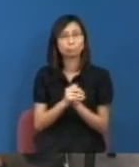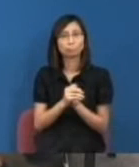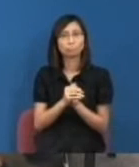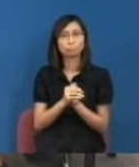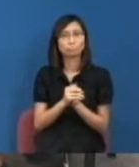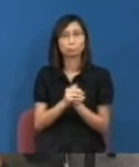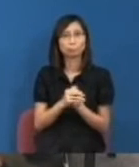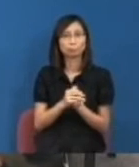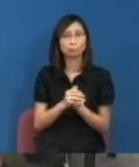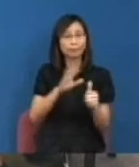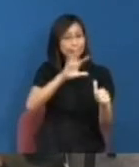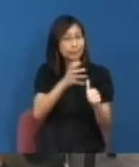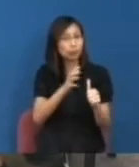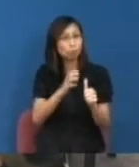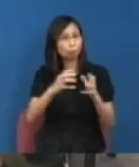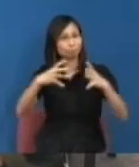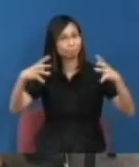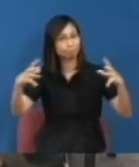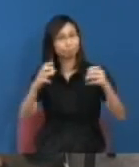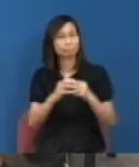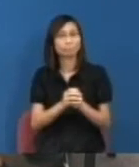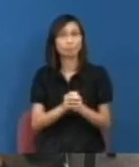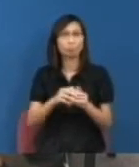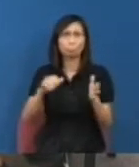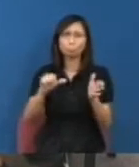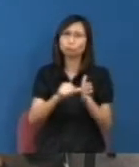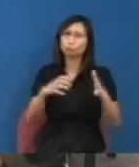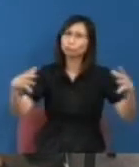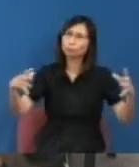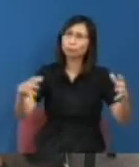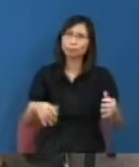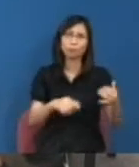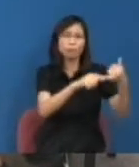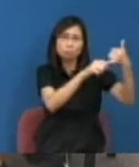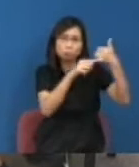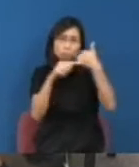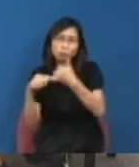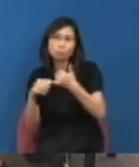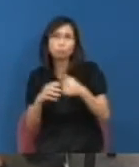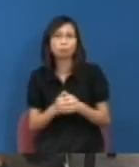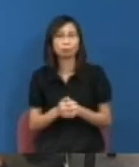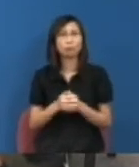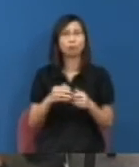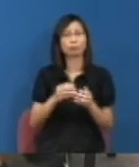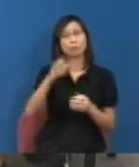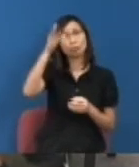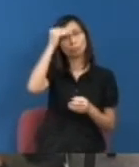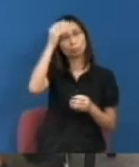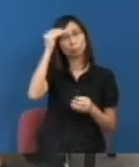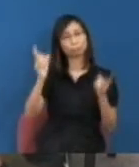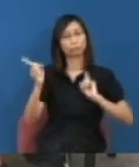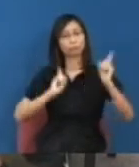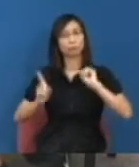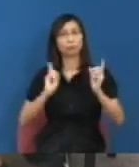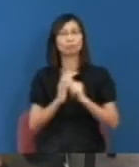這是很大的影響最大的影響而跟著連鎖反應影響到學術自由我覺得最重要的是措施就是